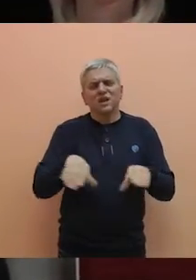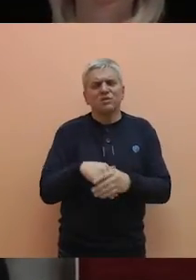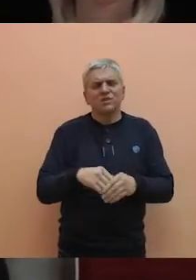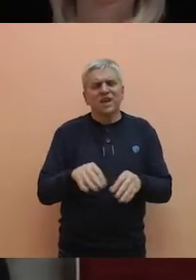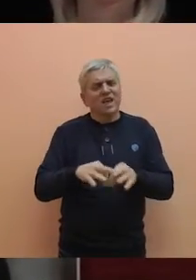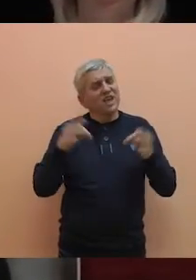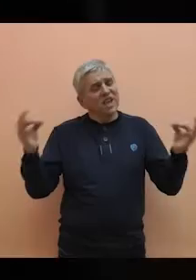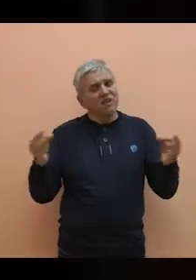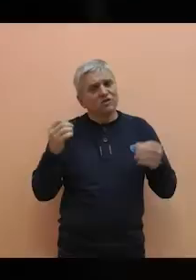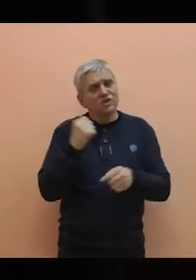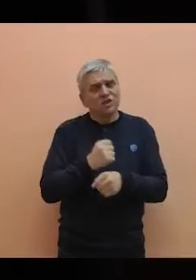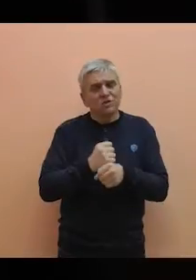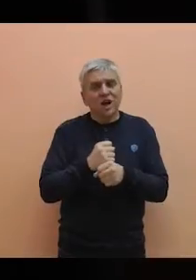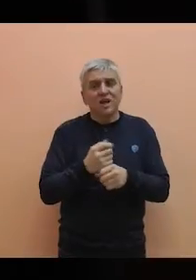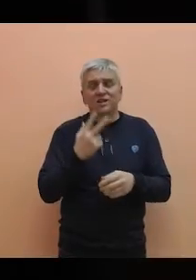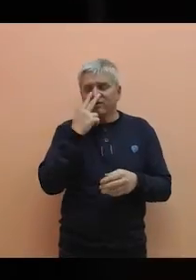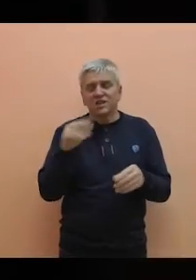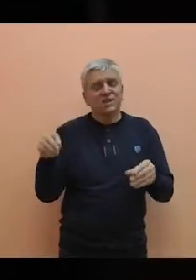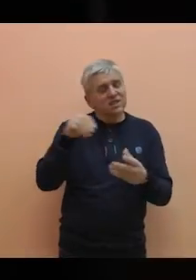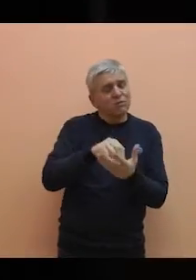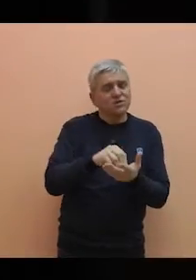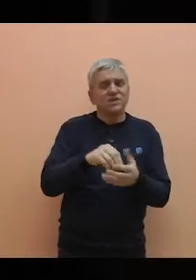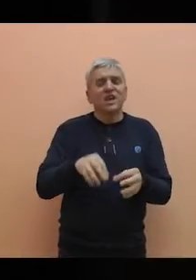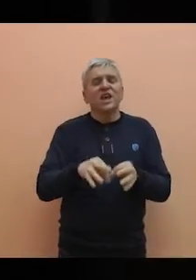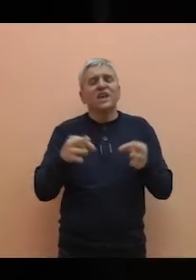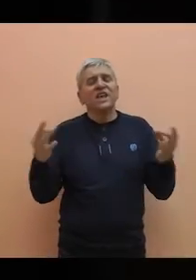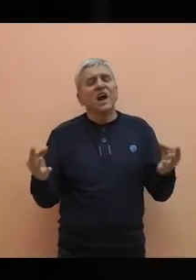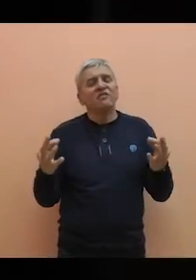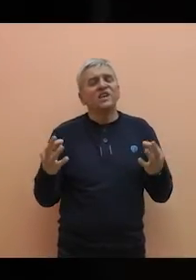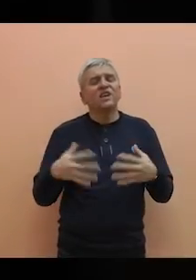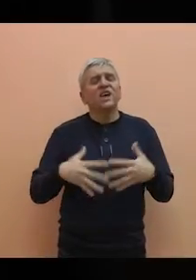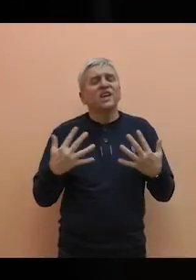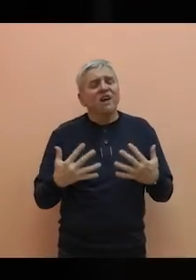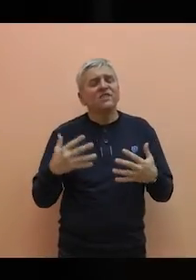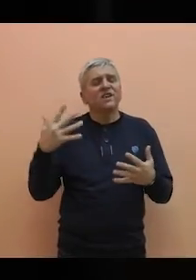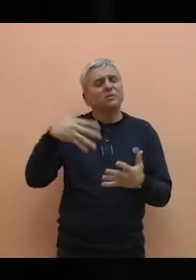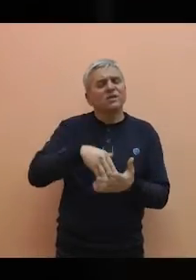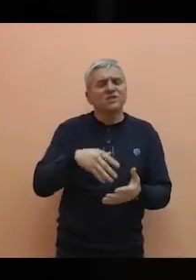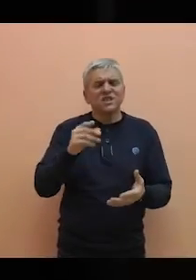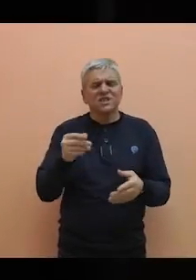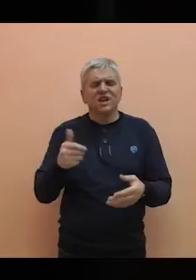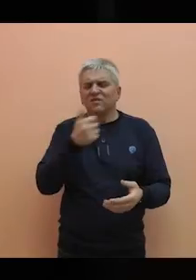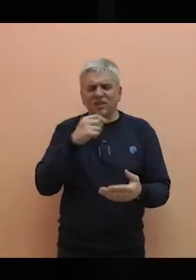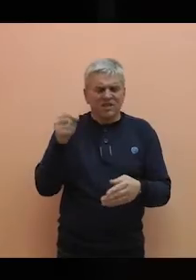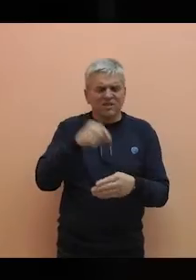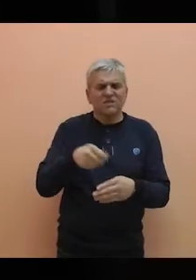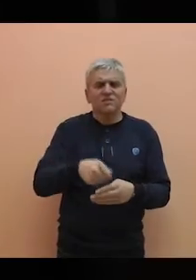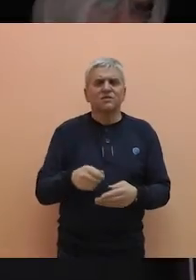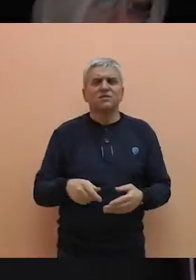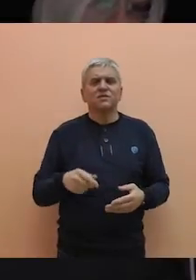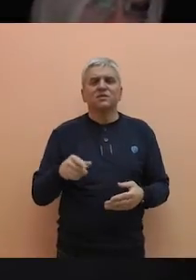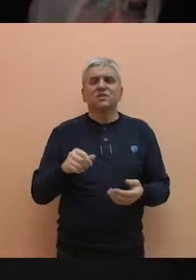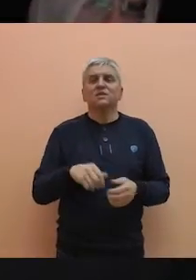transparentnosti u radu i poslovanju svih državnih institucija i javnih preduzeća, smanjenje nameta na rad i tome